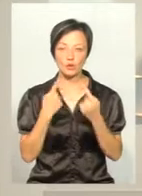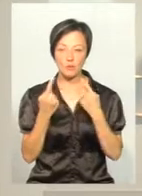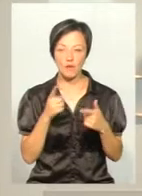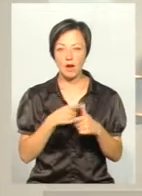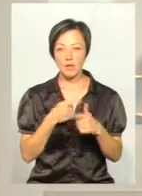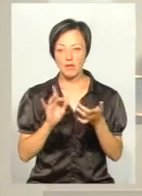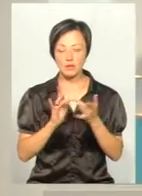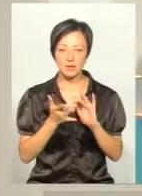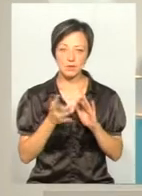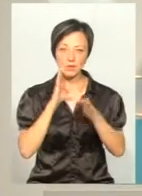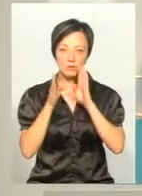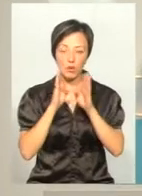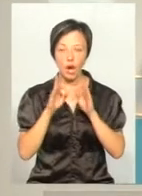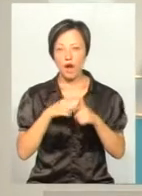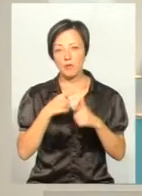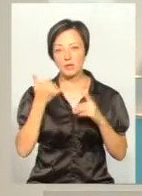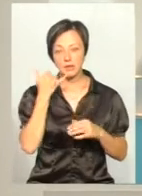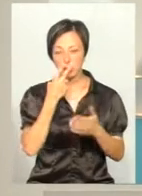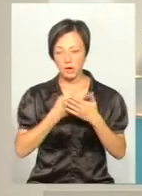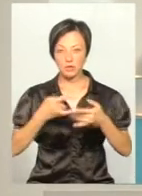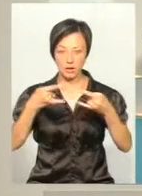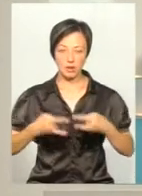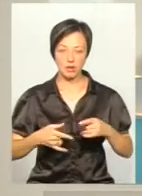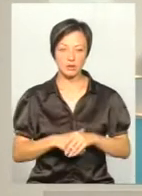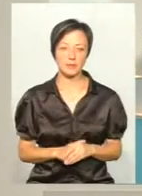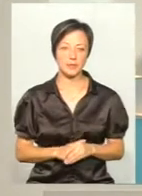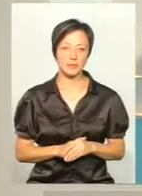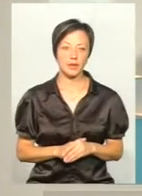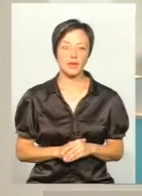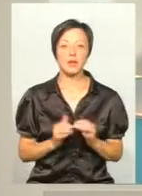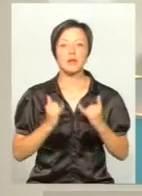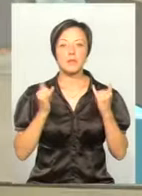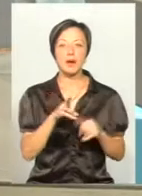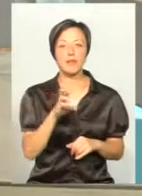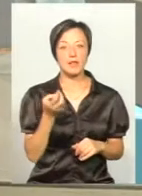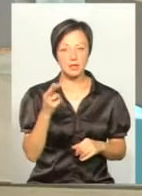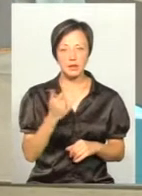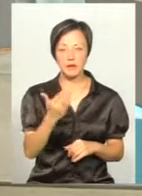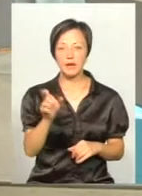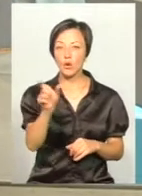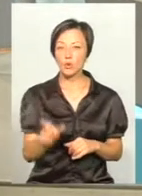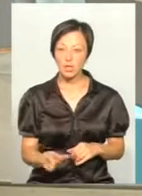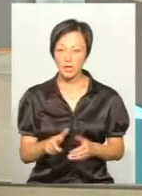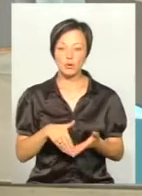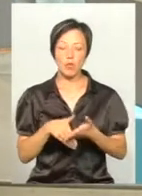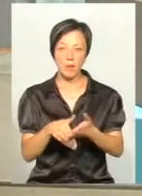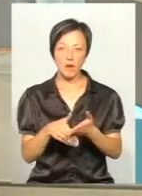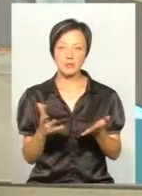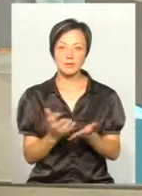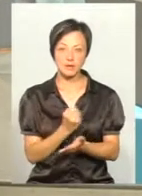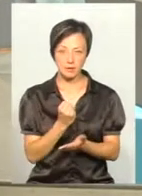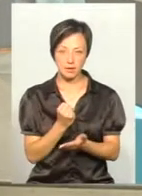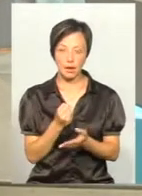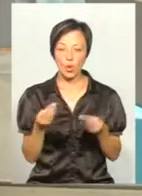або у соцмережі Фейсбук, або телефонами, які бачите на своїх екранах. Пані Лесю, от ви, як людина, яка допомагає знайти